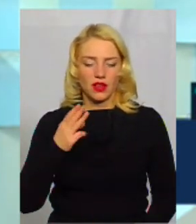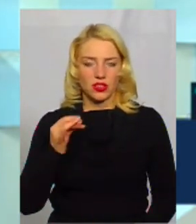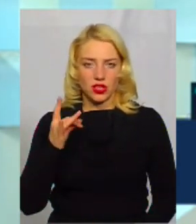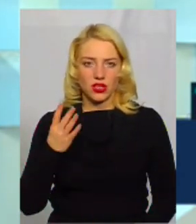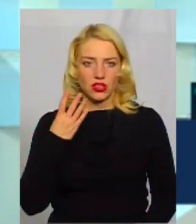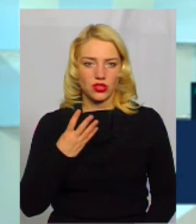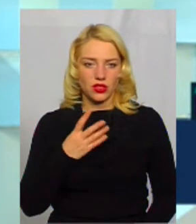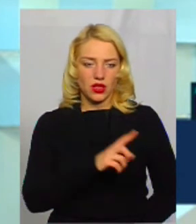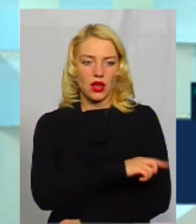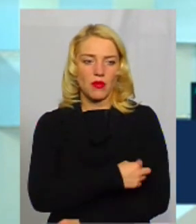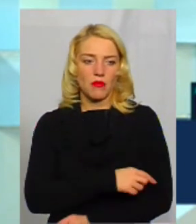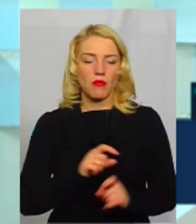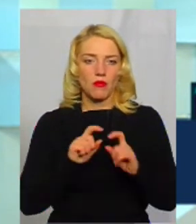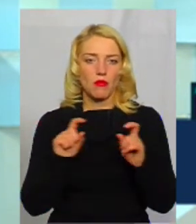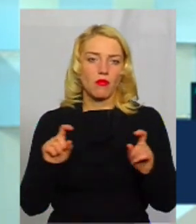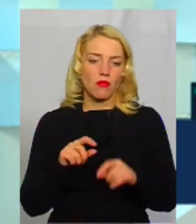поліклініки.